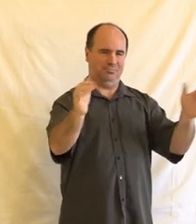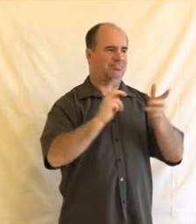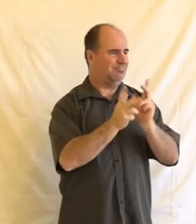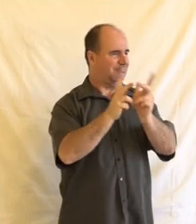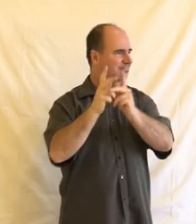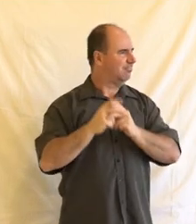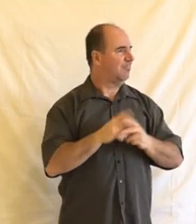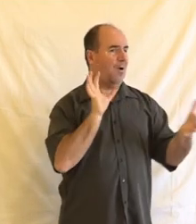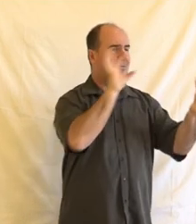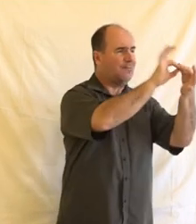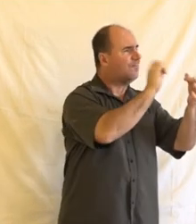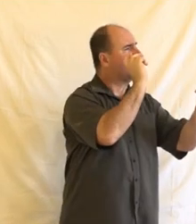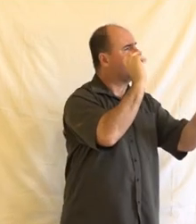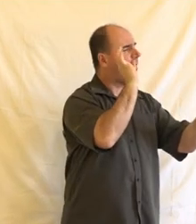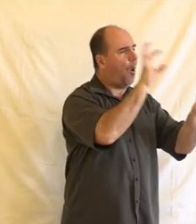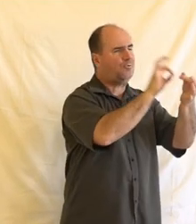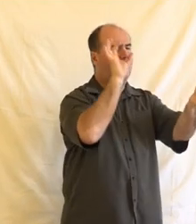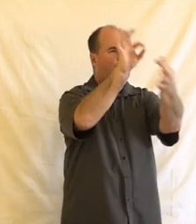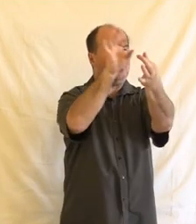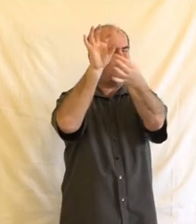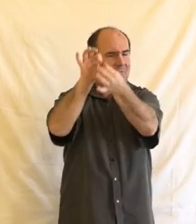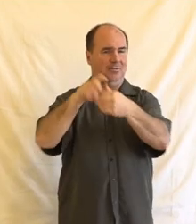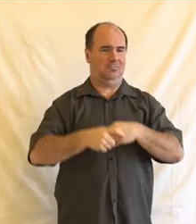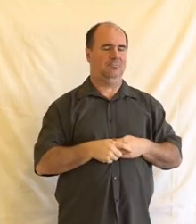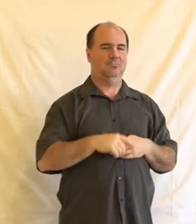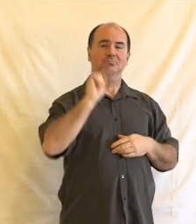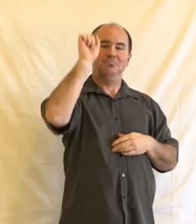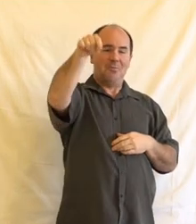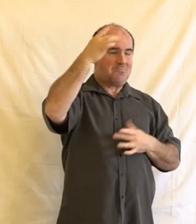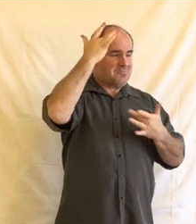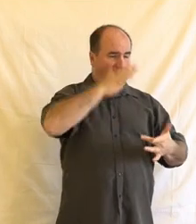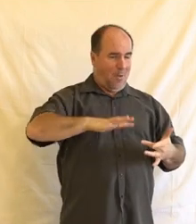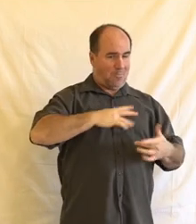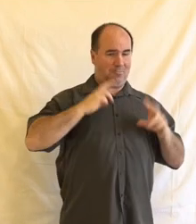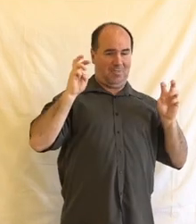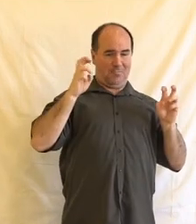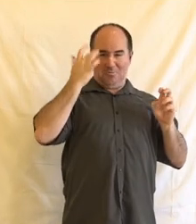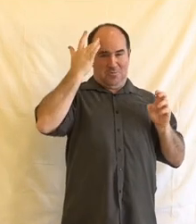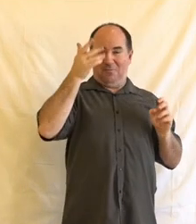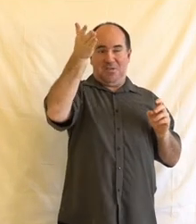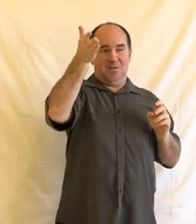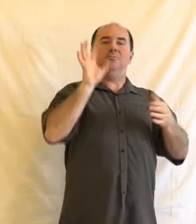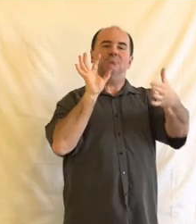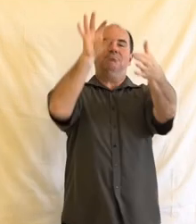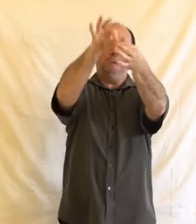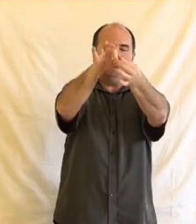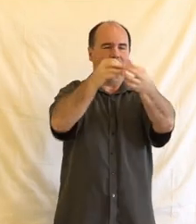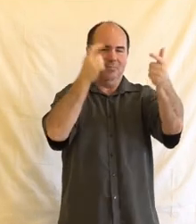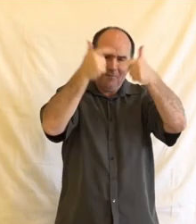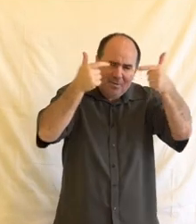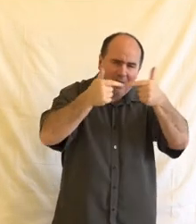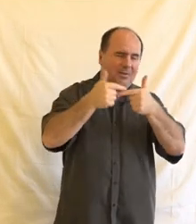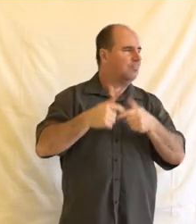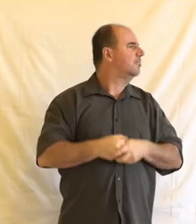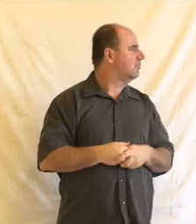můžu oslovit lidi kolem sebe způsobem, který předtím nebyl vůbec myslitelný. Takže z hlediska mé realizace práva, základního práva na